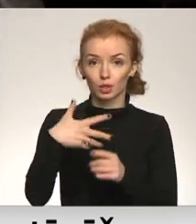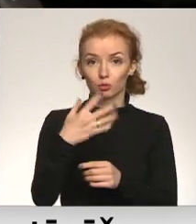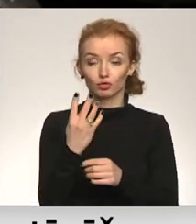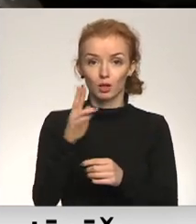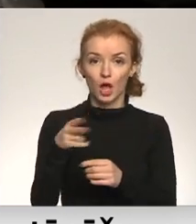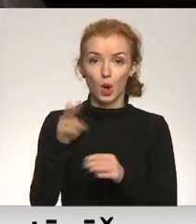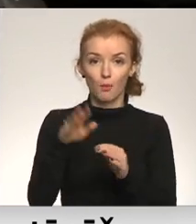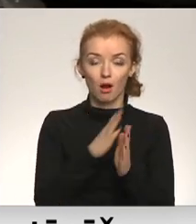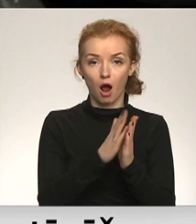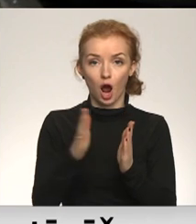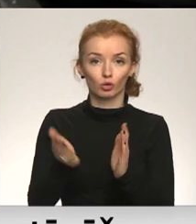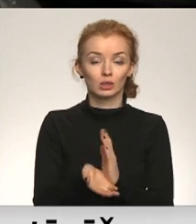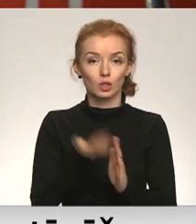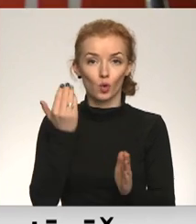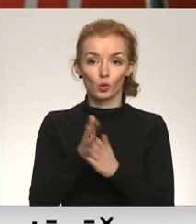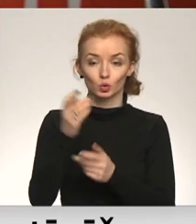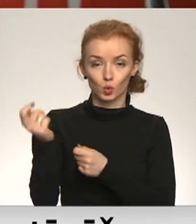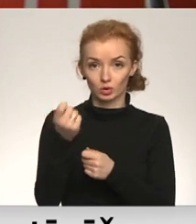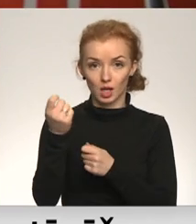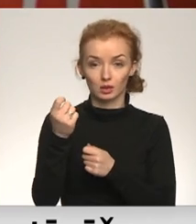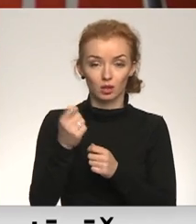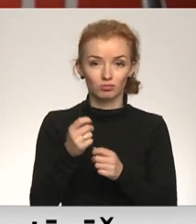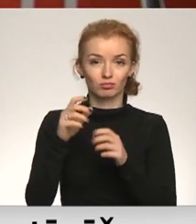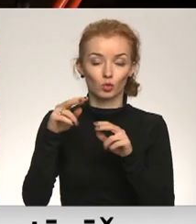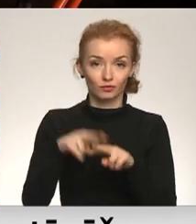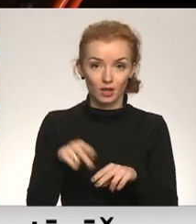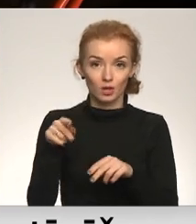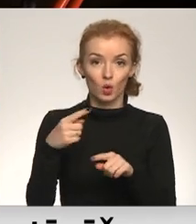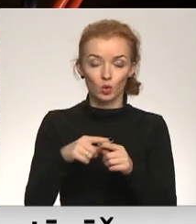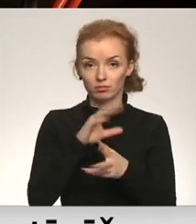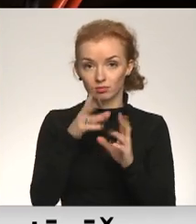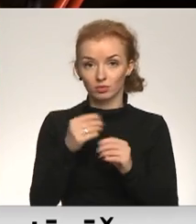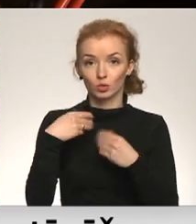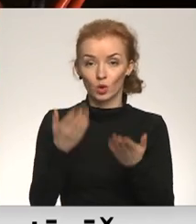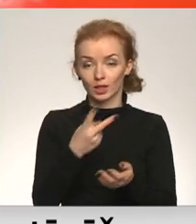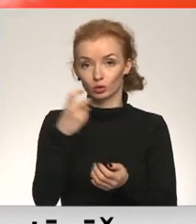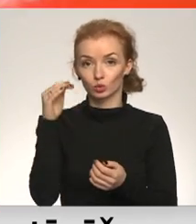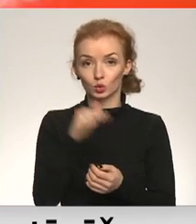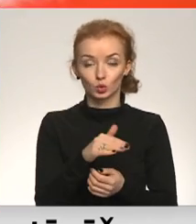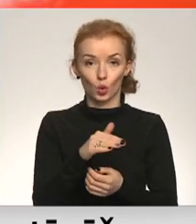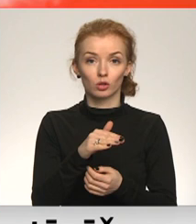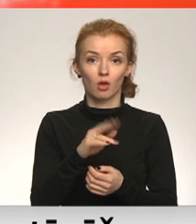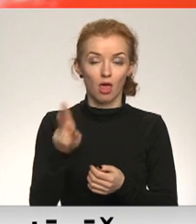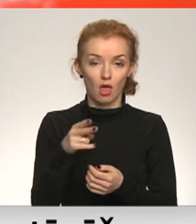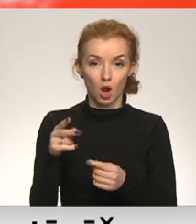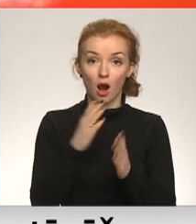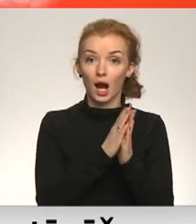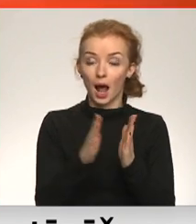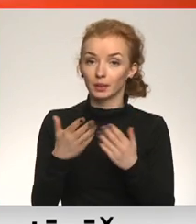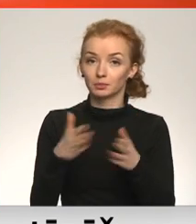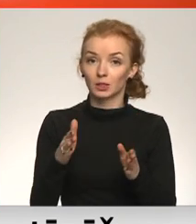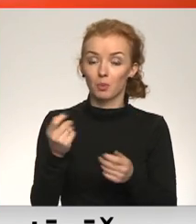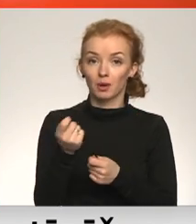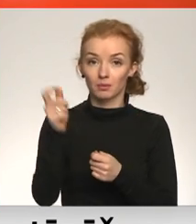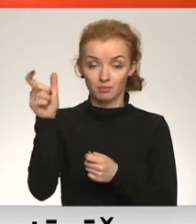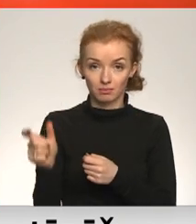atlīdzīja par katru izsaukumu uz ugunsgrāk dzēšanu. Kopumā visā nolādā tam atvēlē 200 tūkstoši eiro. Līdz tam durbēja katrs brīvprātīgais ugunsdzēsējs saņem